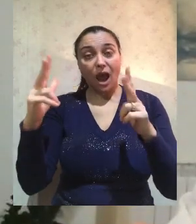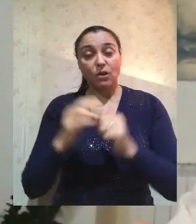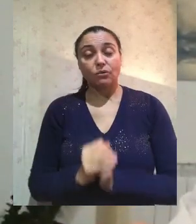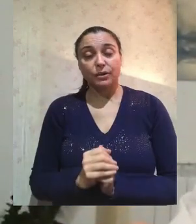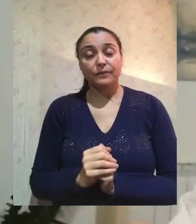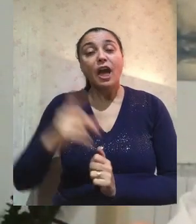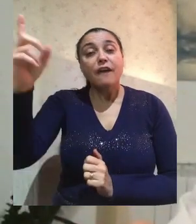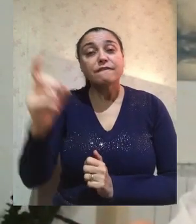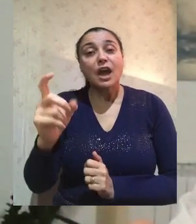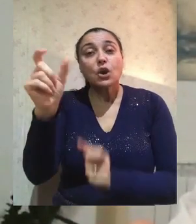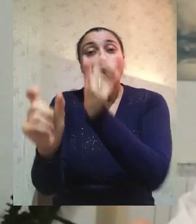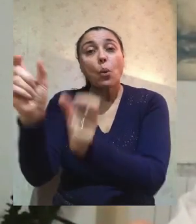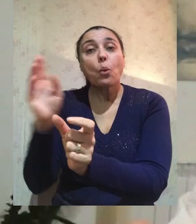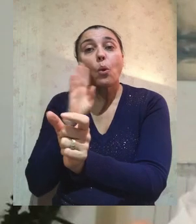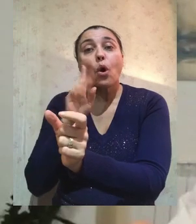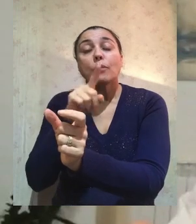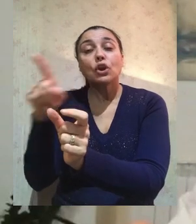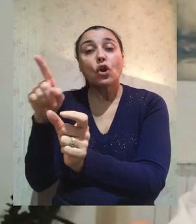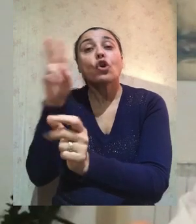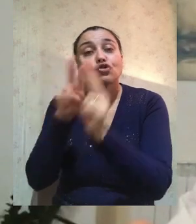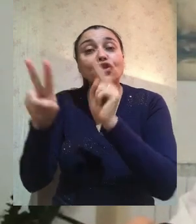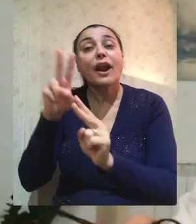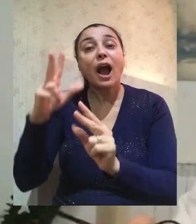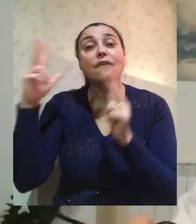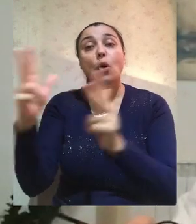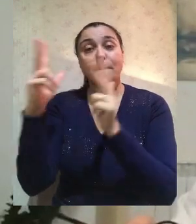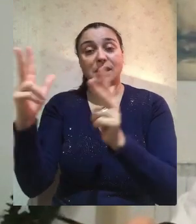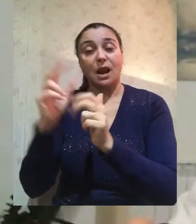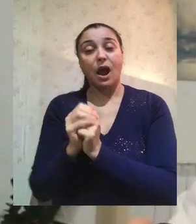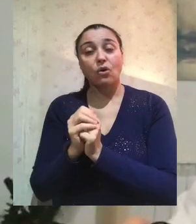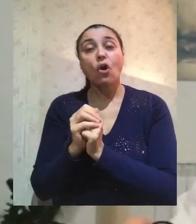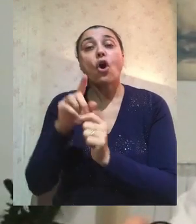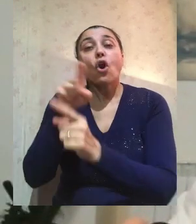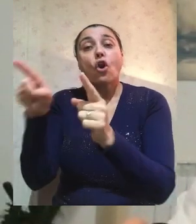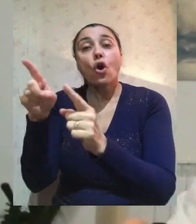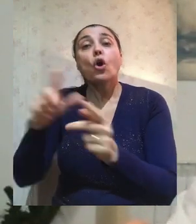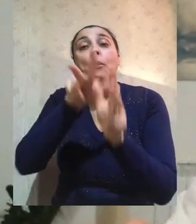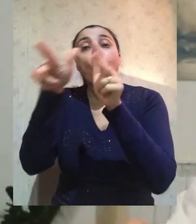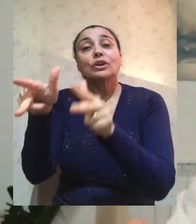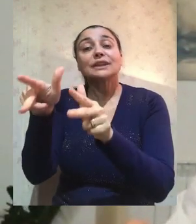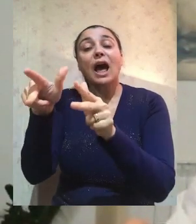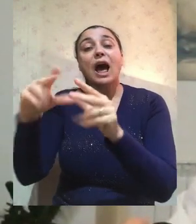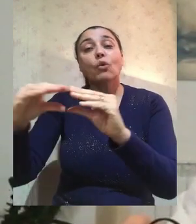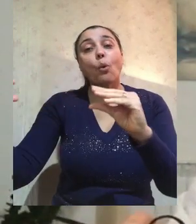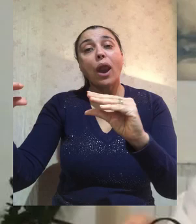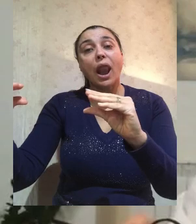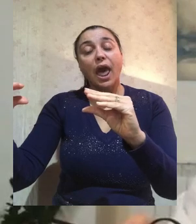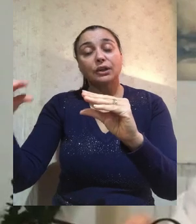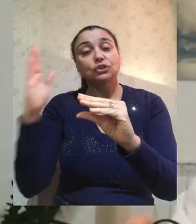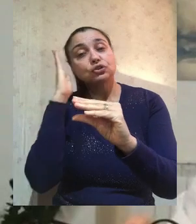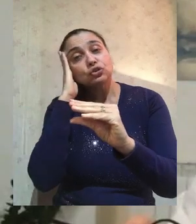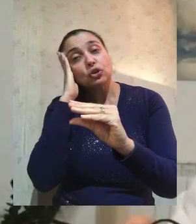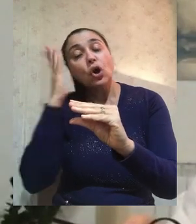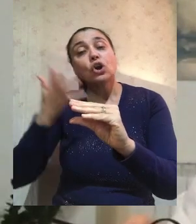uomini che portavano sopra un letto un paralitico e cercavano di farlo entrare, di metterlo davanti a lui. Non trovando modo di